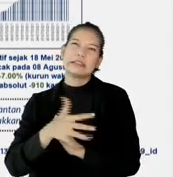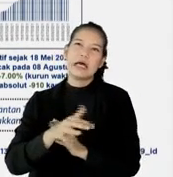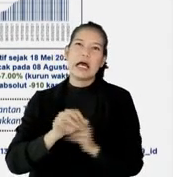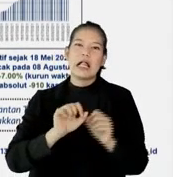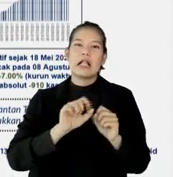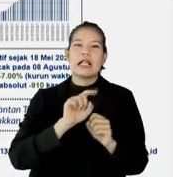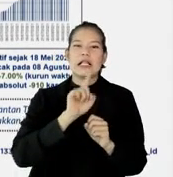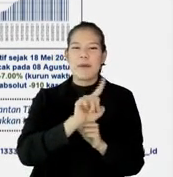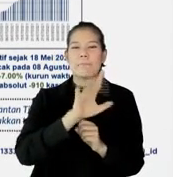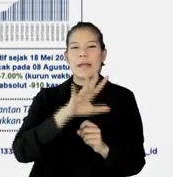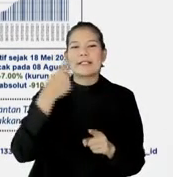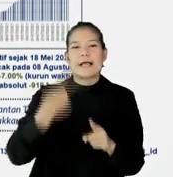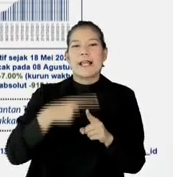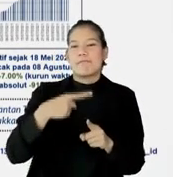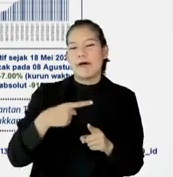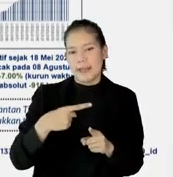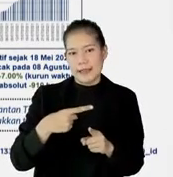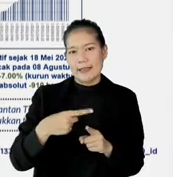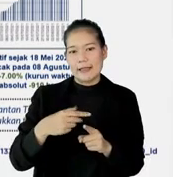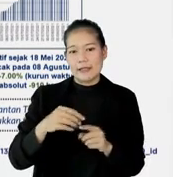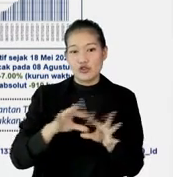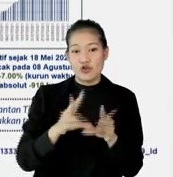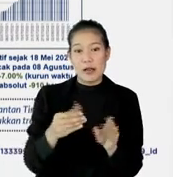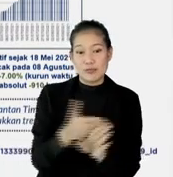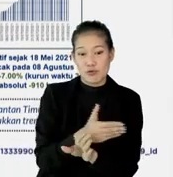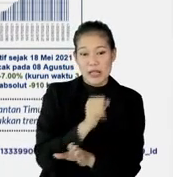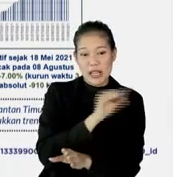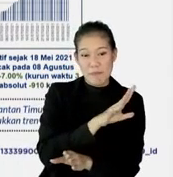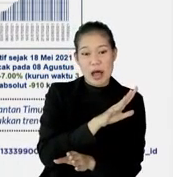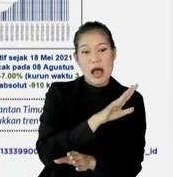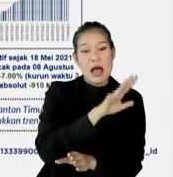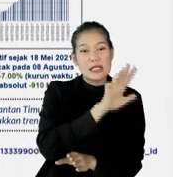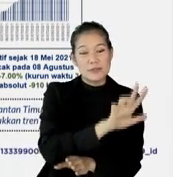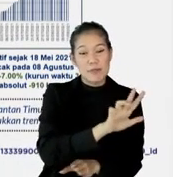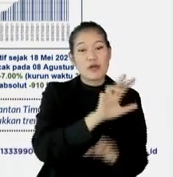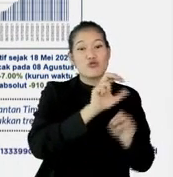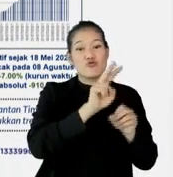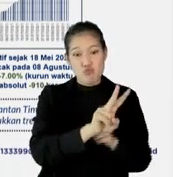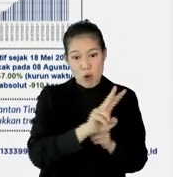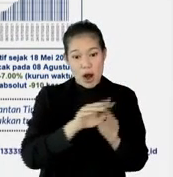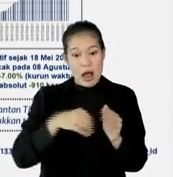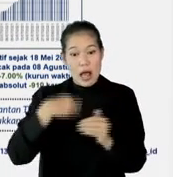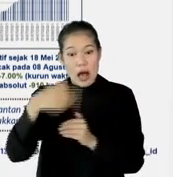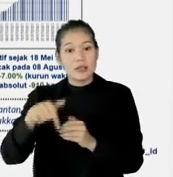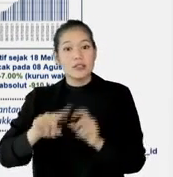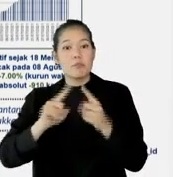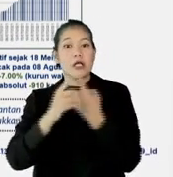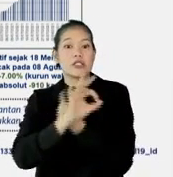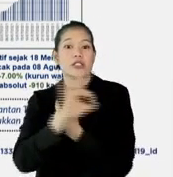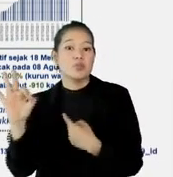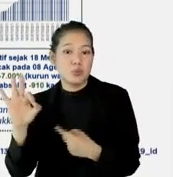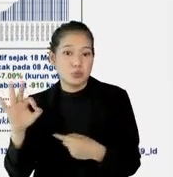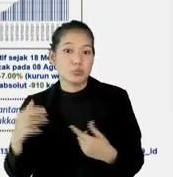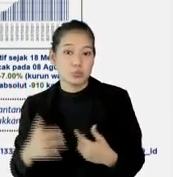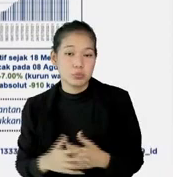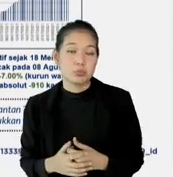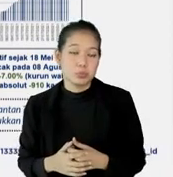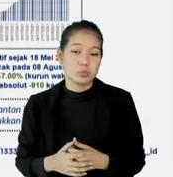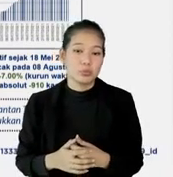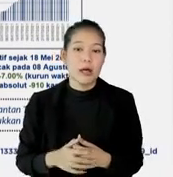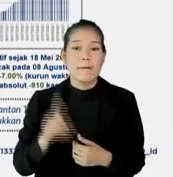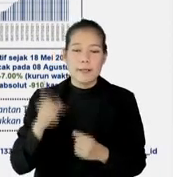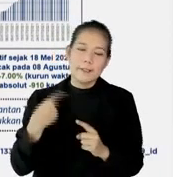15 kali lipat. Dari jumlah sebelumnya, karena awal cuma 592 kasus, naiknya sampai 11 ribuan, puncaknya 11 ribu,